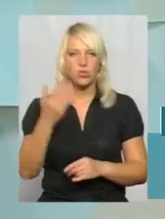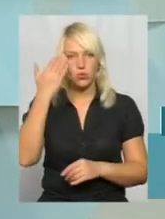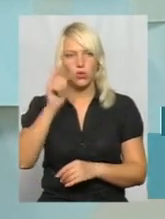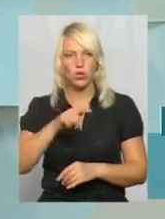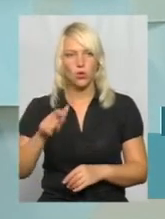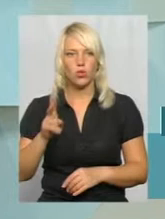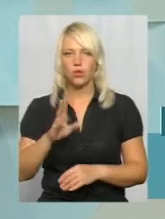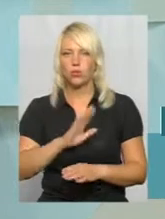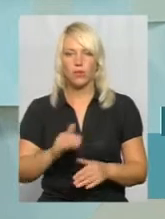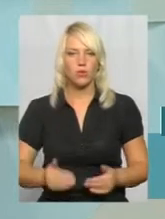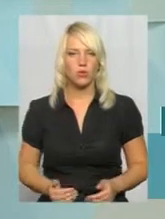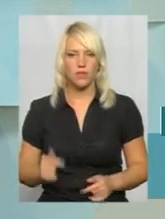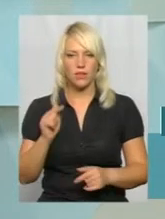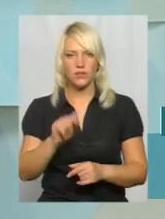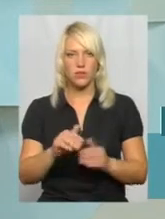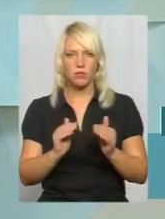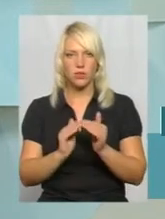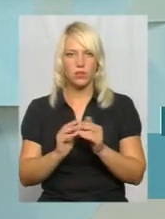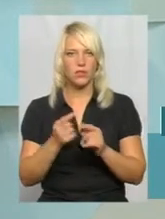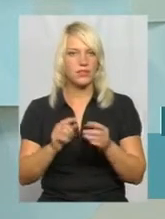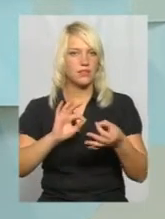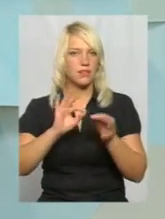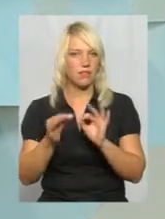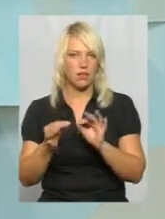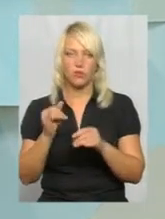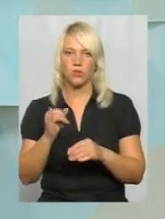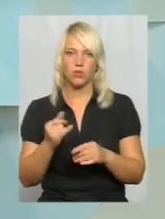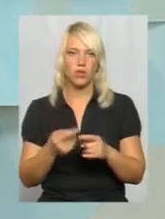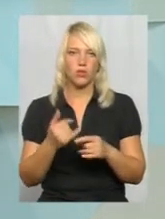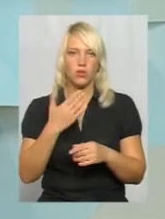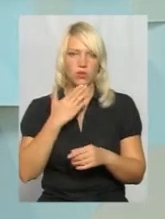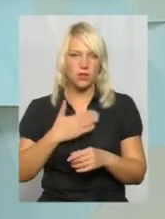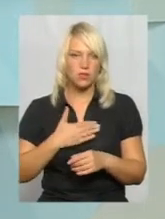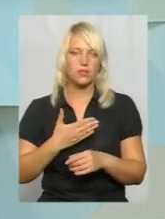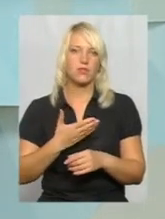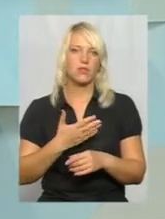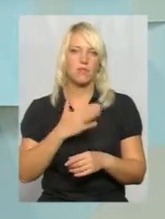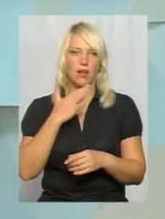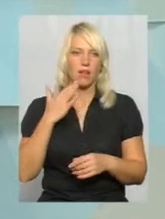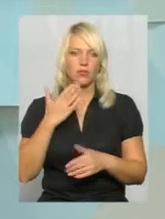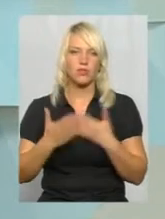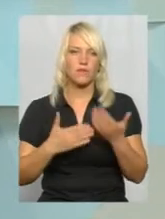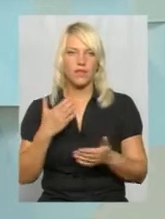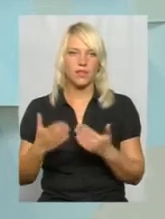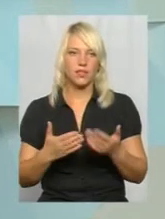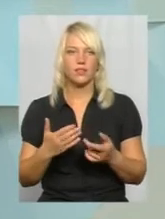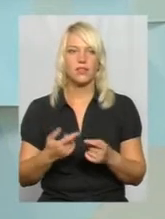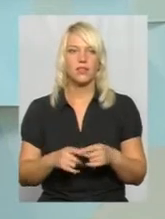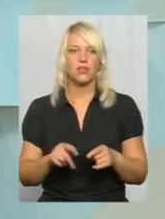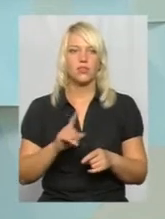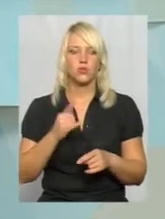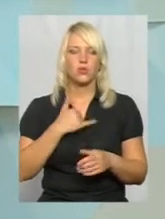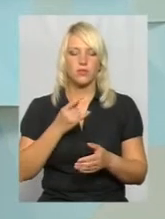не проживають в цих будинках, це досить складно. І до нас надходить дуже багато подібних звернень, що в нас